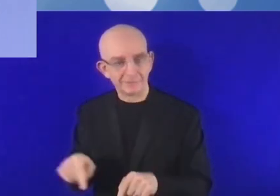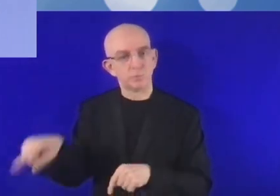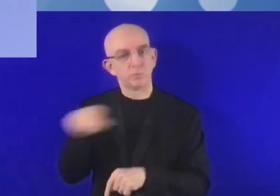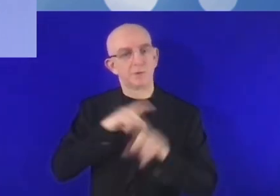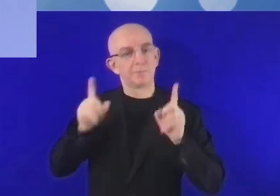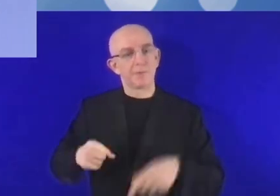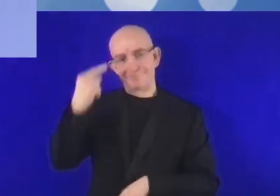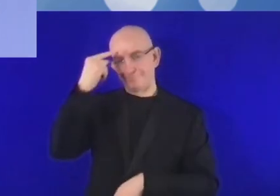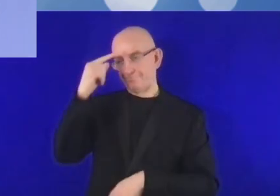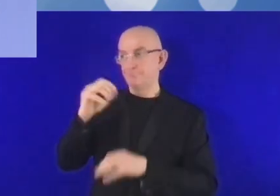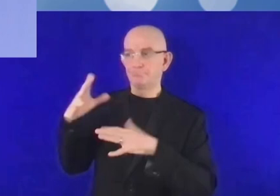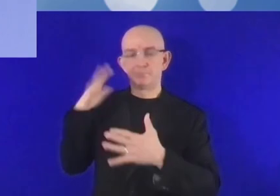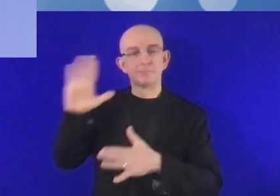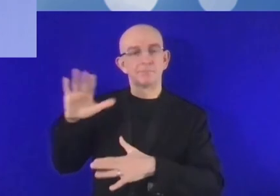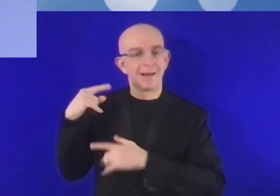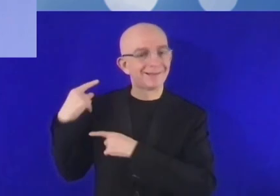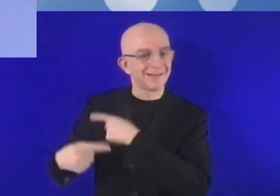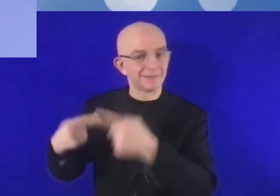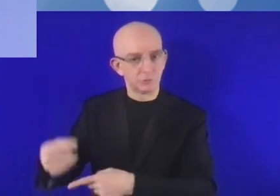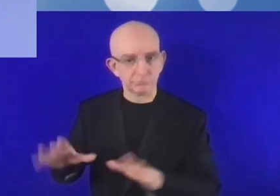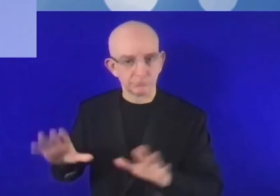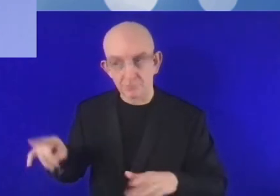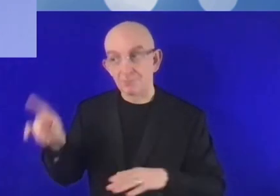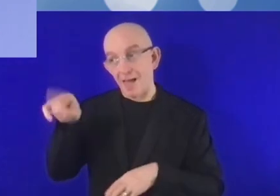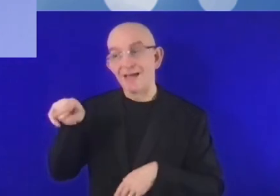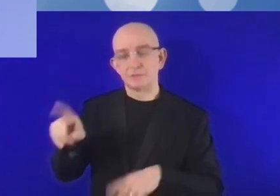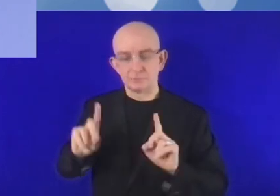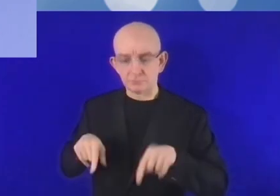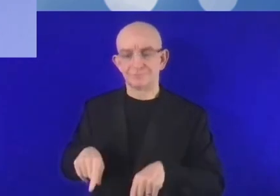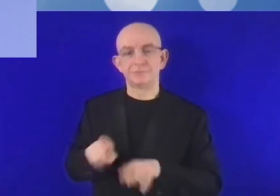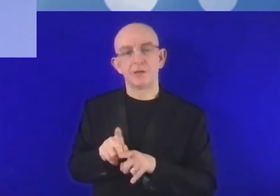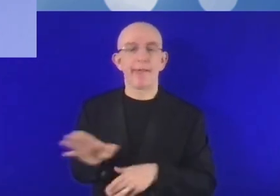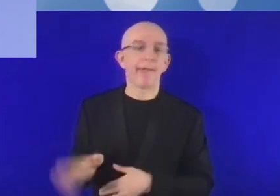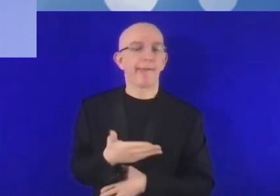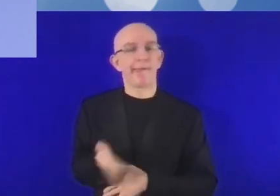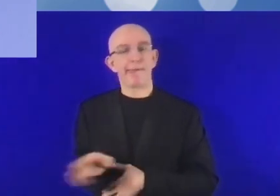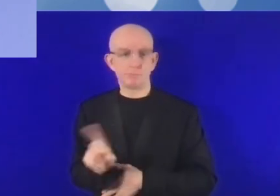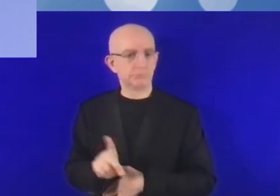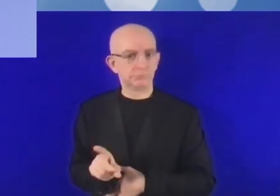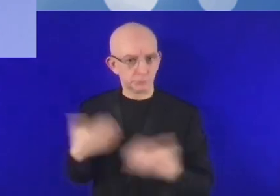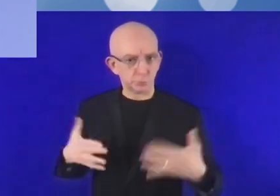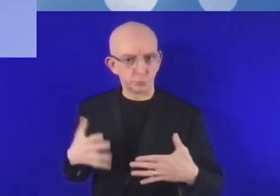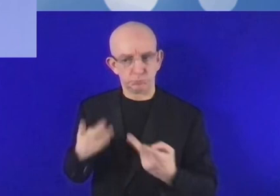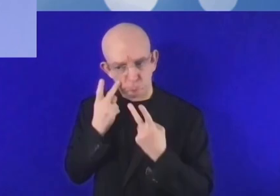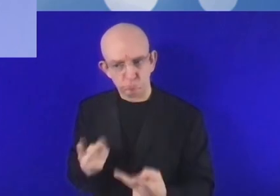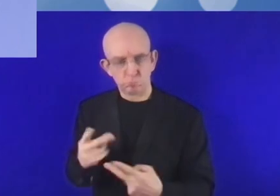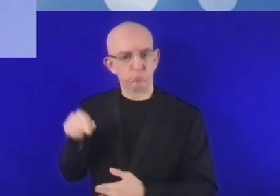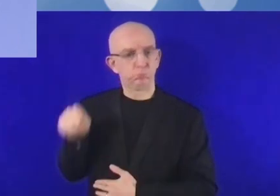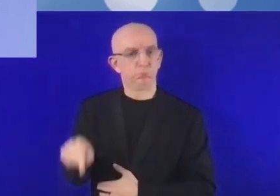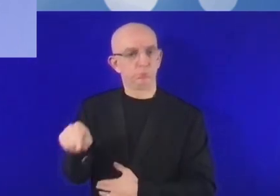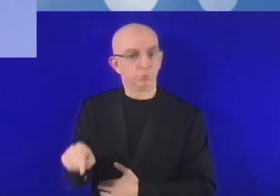mais parfois de manière numérique. Ces données doivent donc être protégées, ce qui demande des